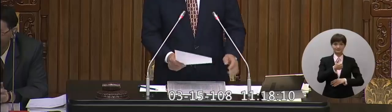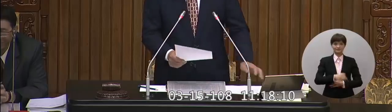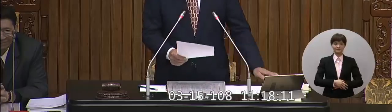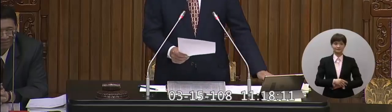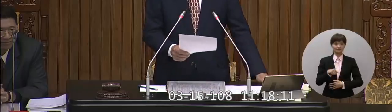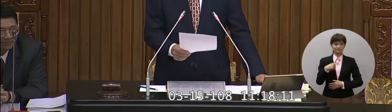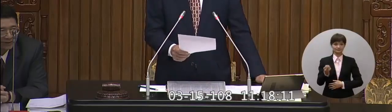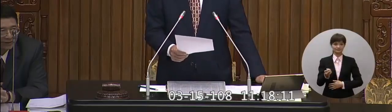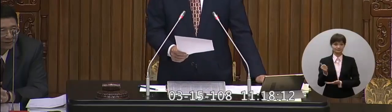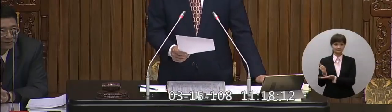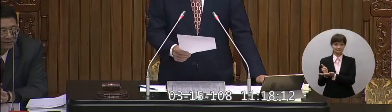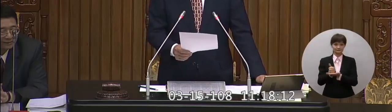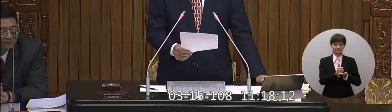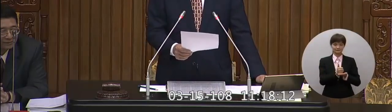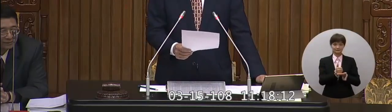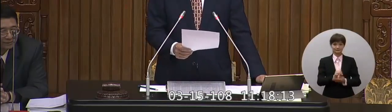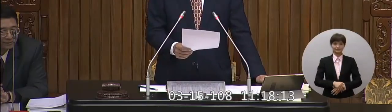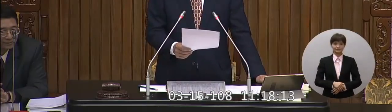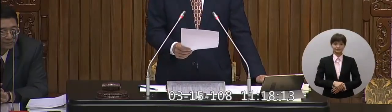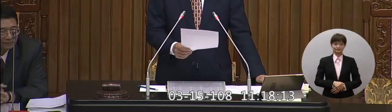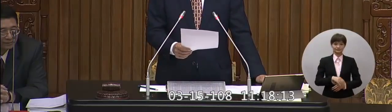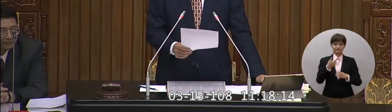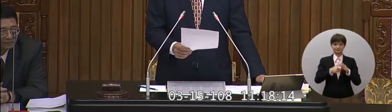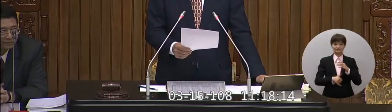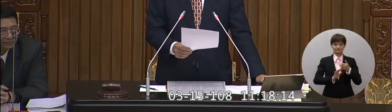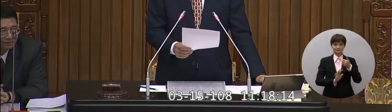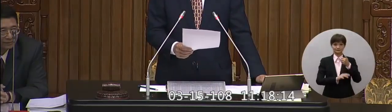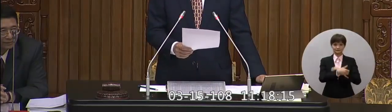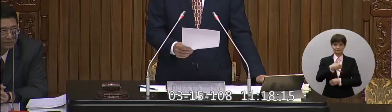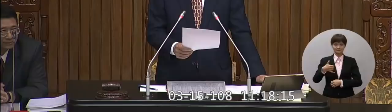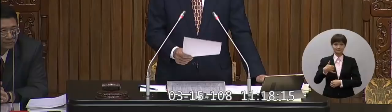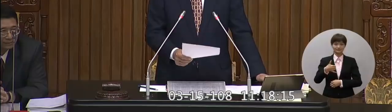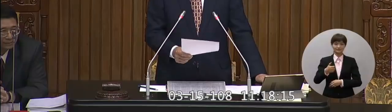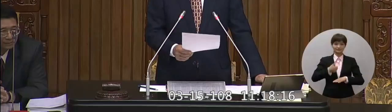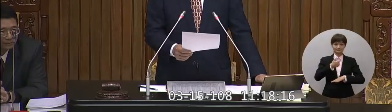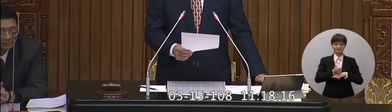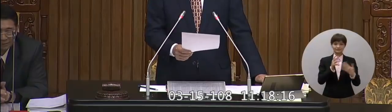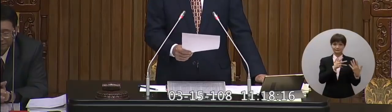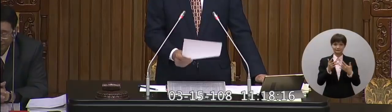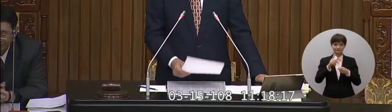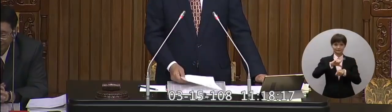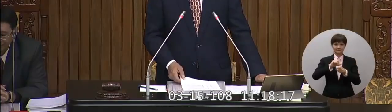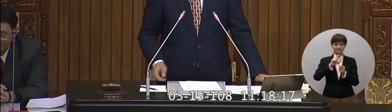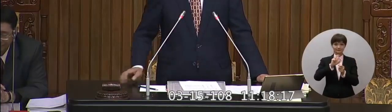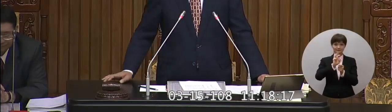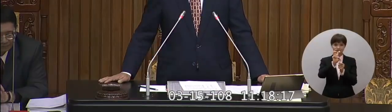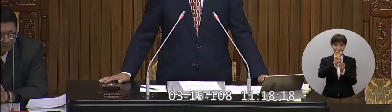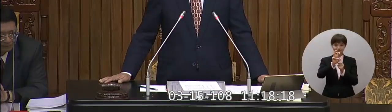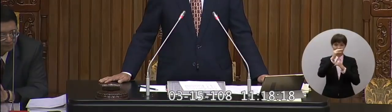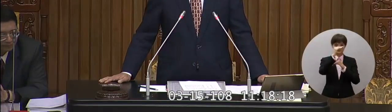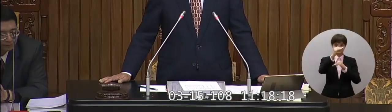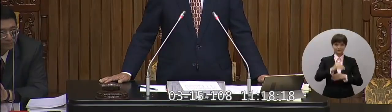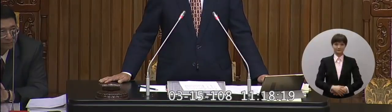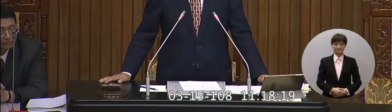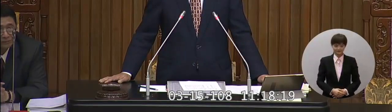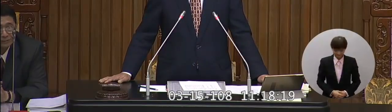下一位,我們請省委員智慧執行巡討時間30分鐘